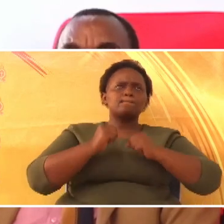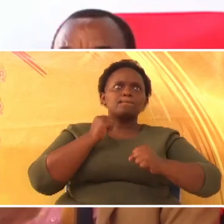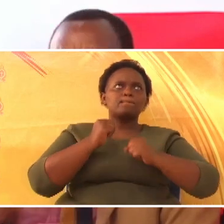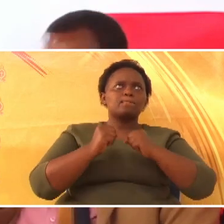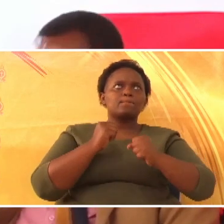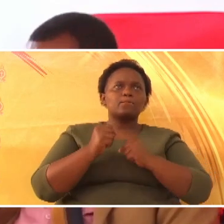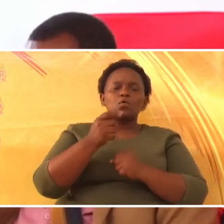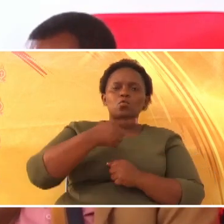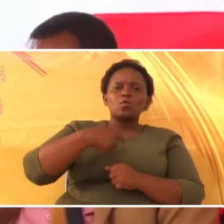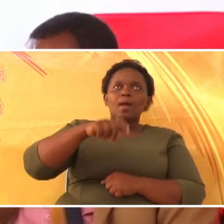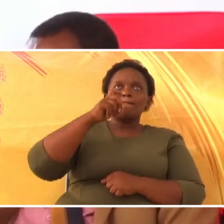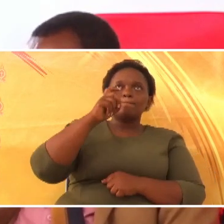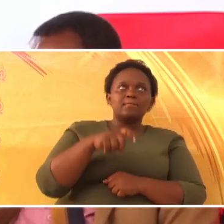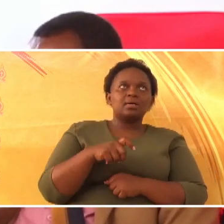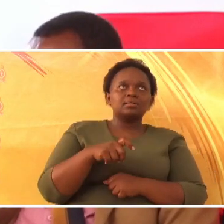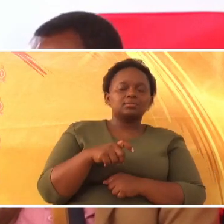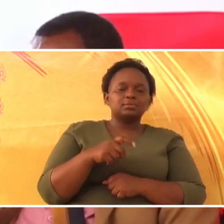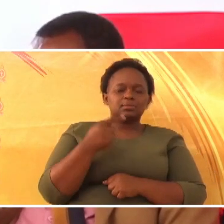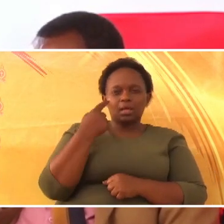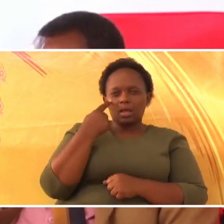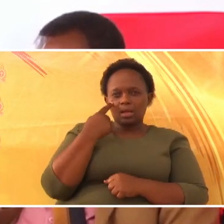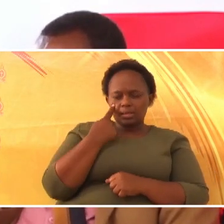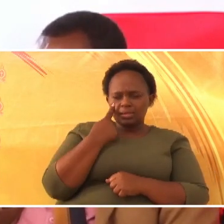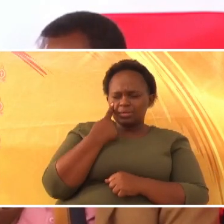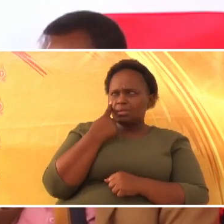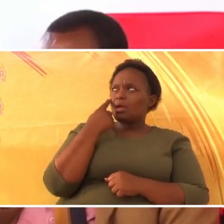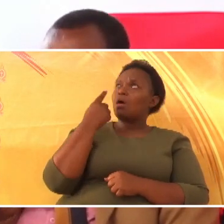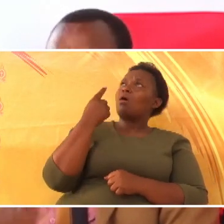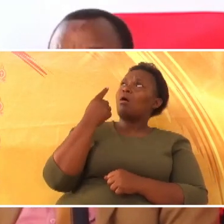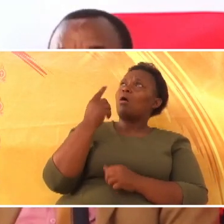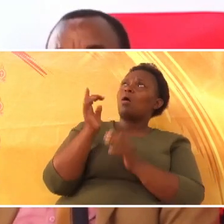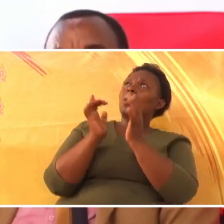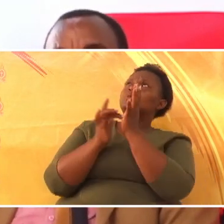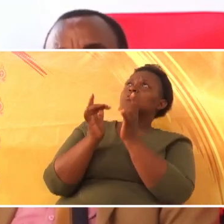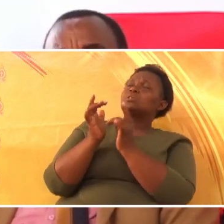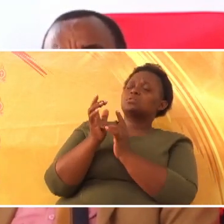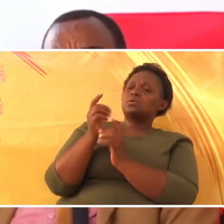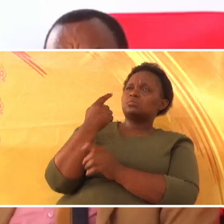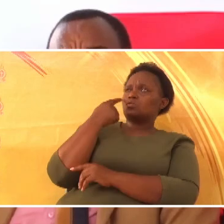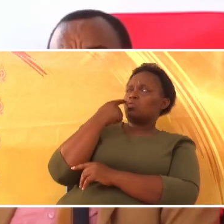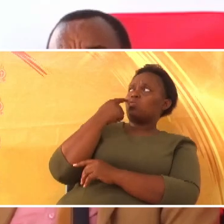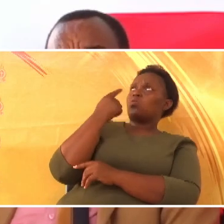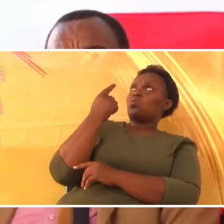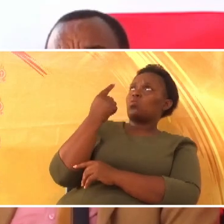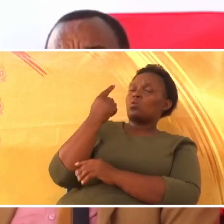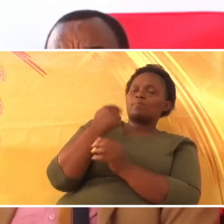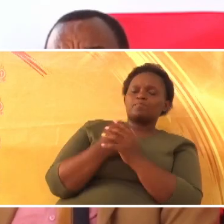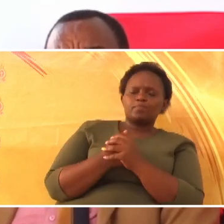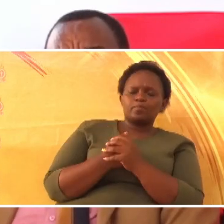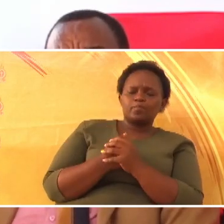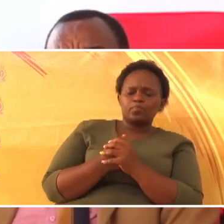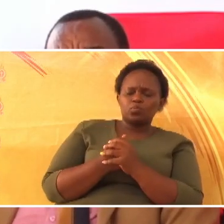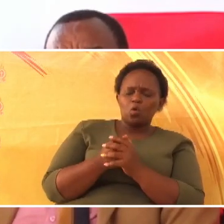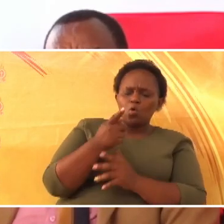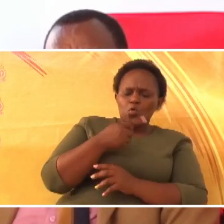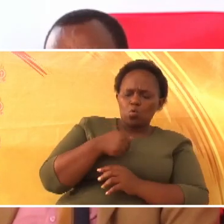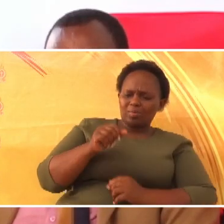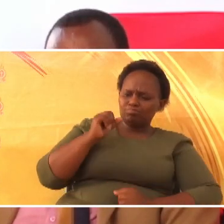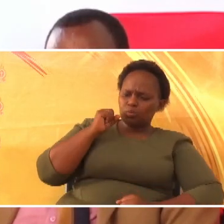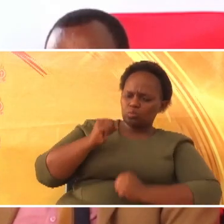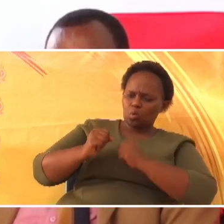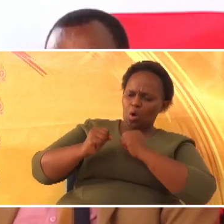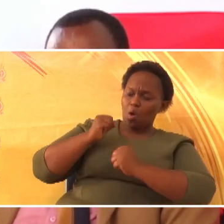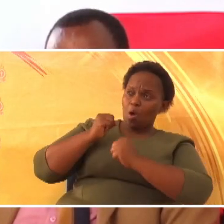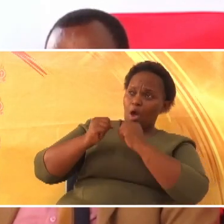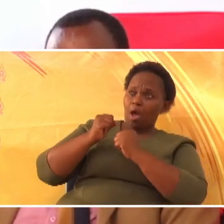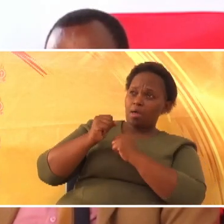Nilazima tuangalie yesu. Sema kuangalia yesu. Tukimbia, tukimwona